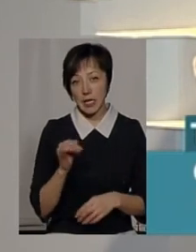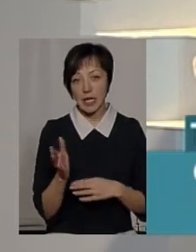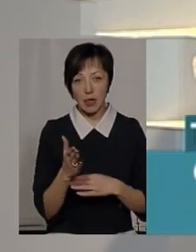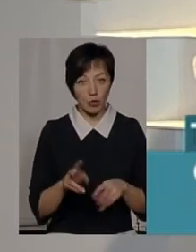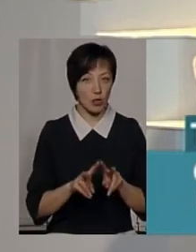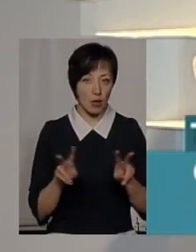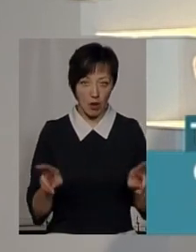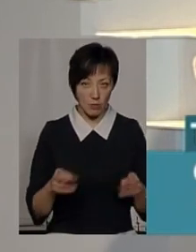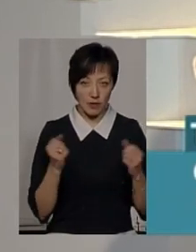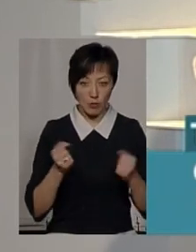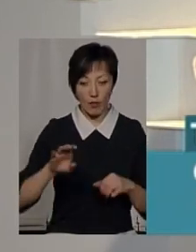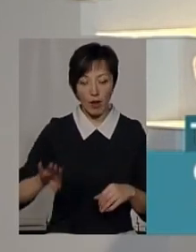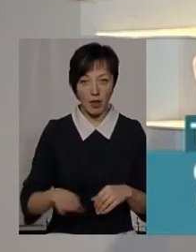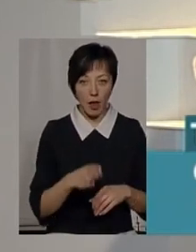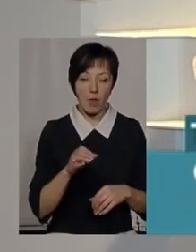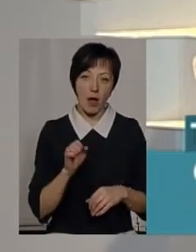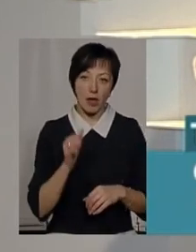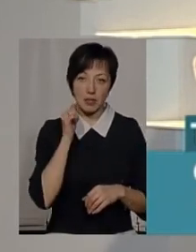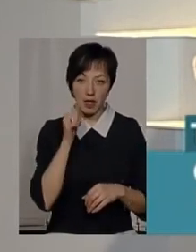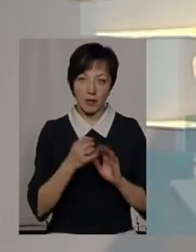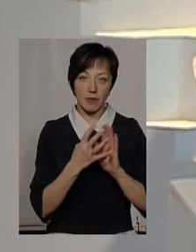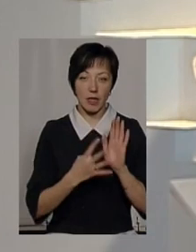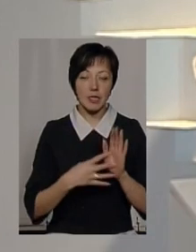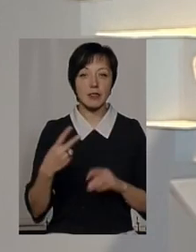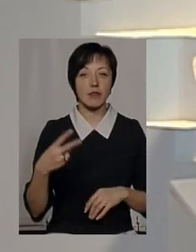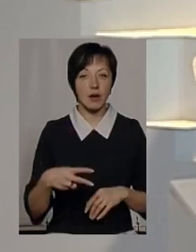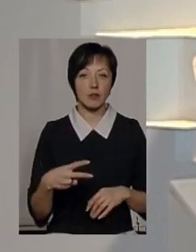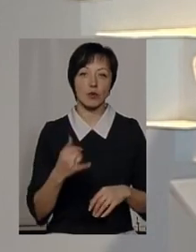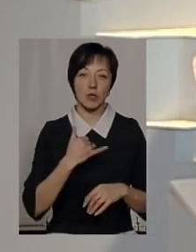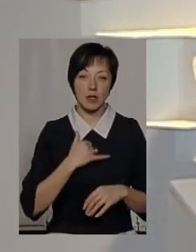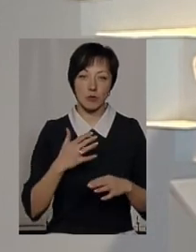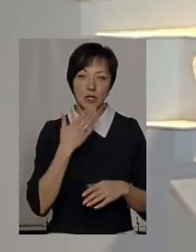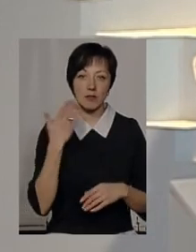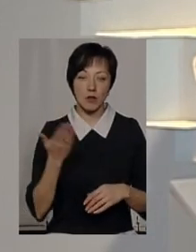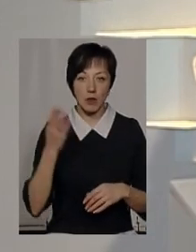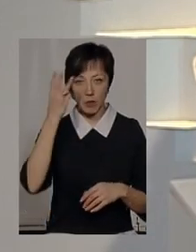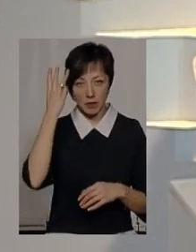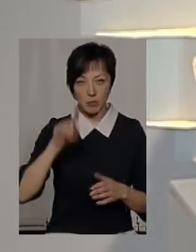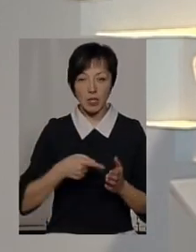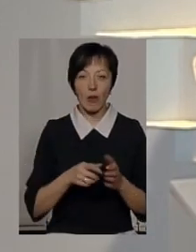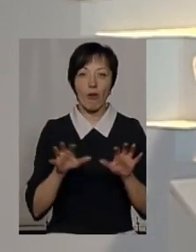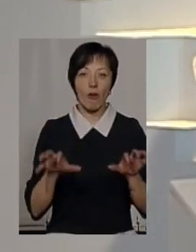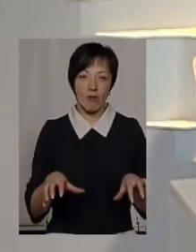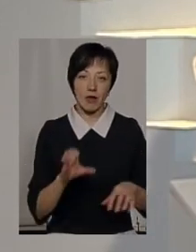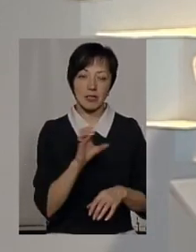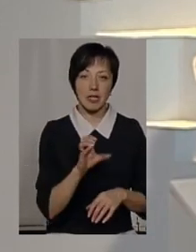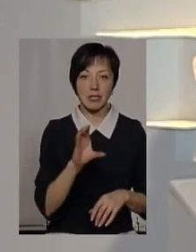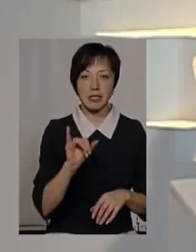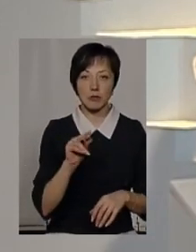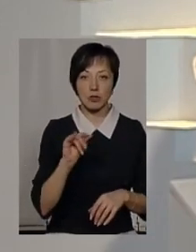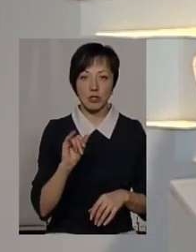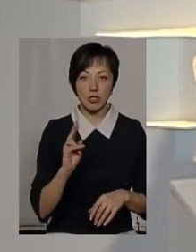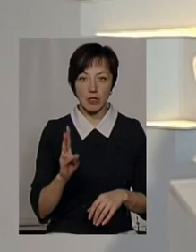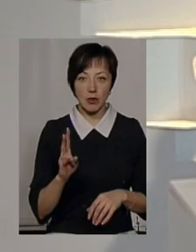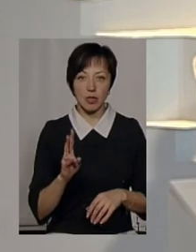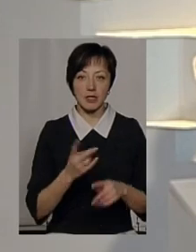І рибу також у зимувальних ямах. А завтра о 19.20 у нас буде звітувати Хмельницький міський голова Сергій Семчишин.